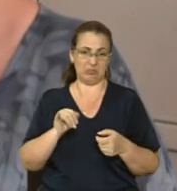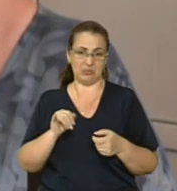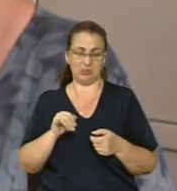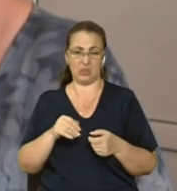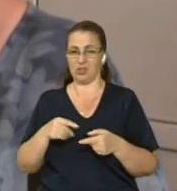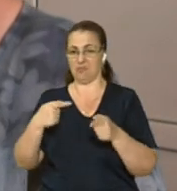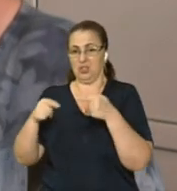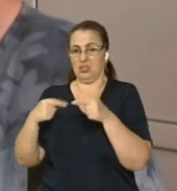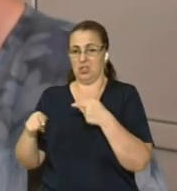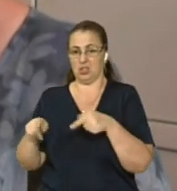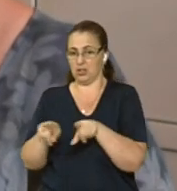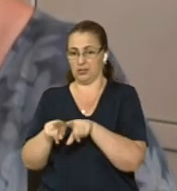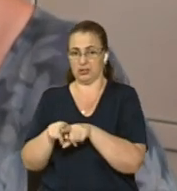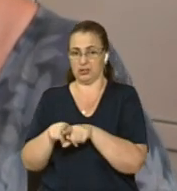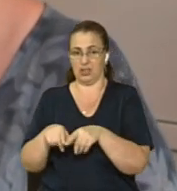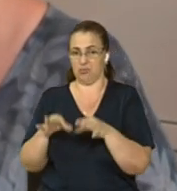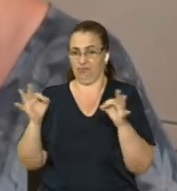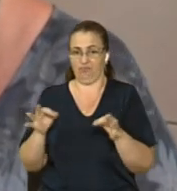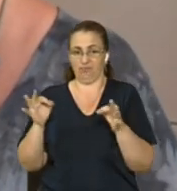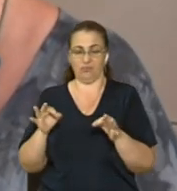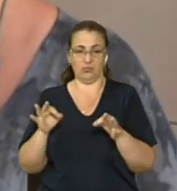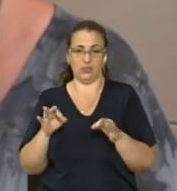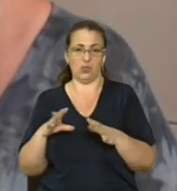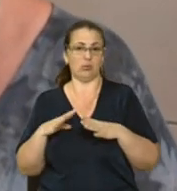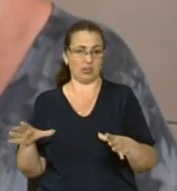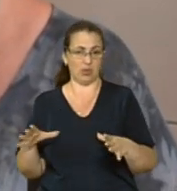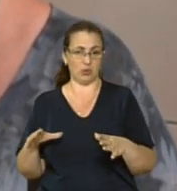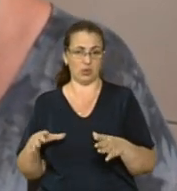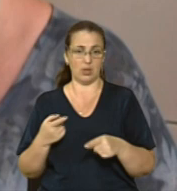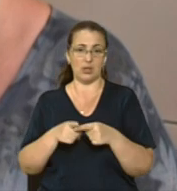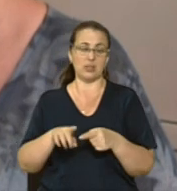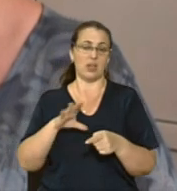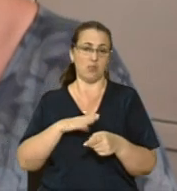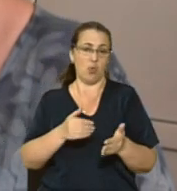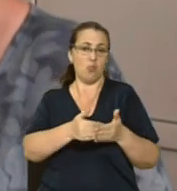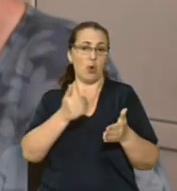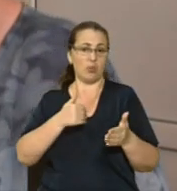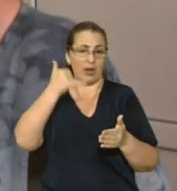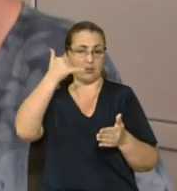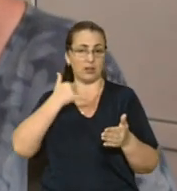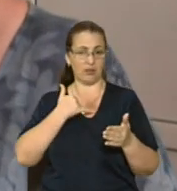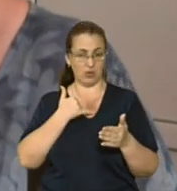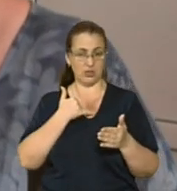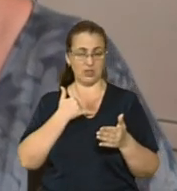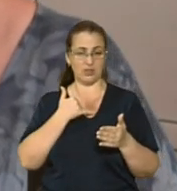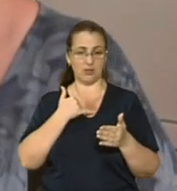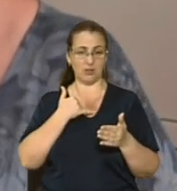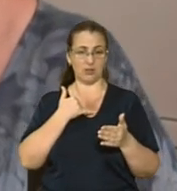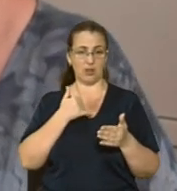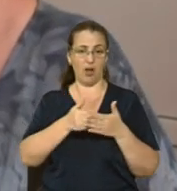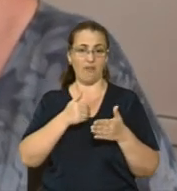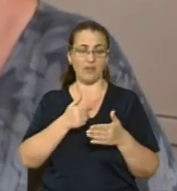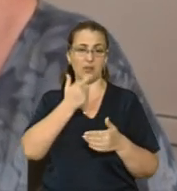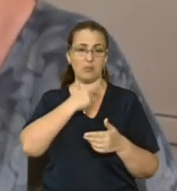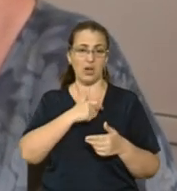організацій, ні від осіб ніяких. Це був попередній телефонний дзвінок від